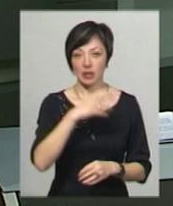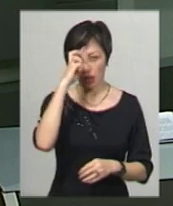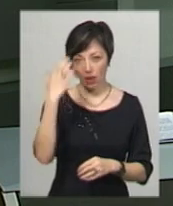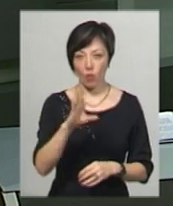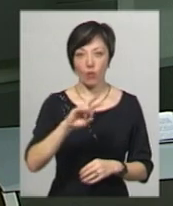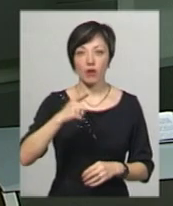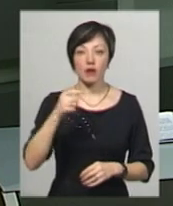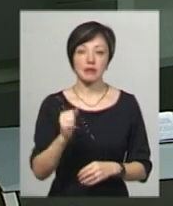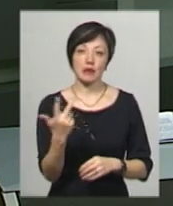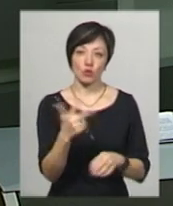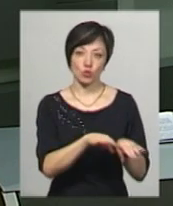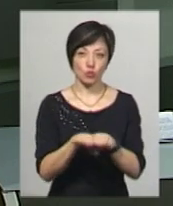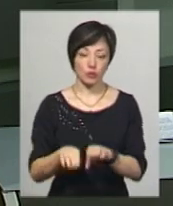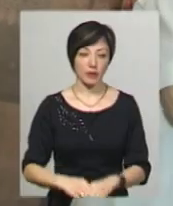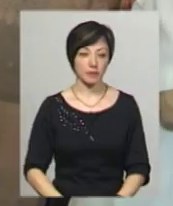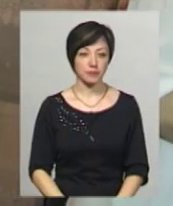Ольги 3 ступеня.